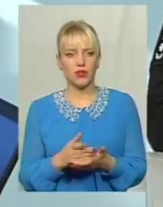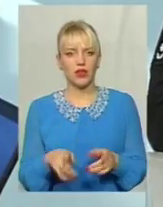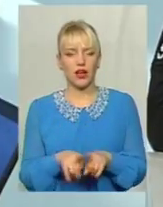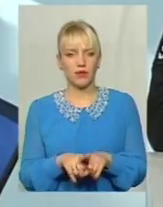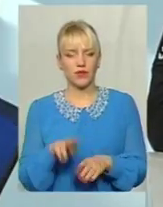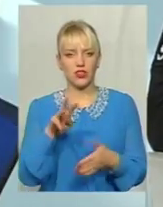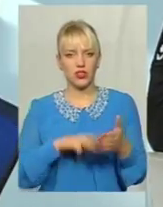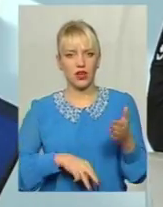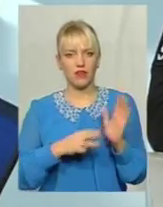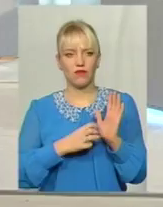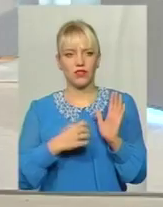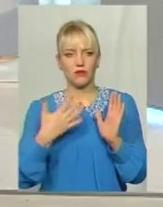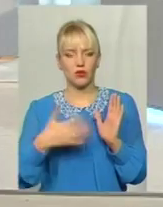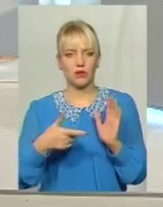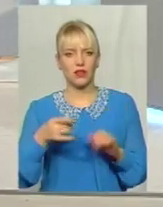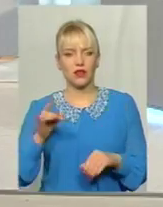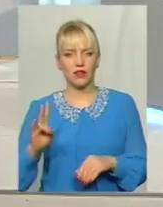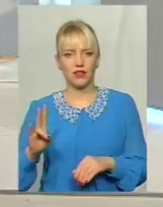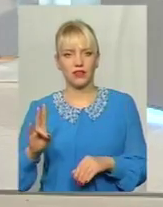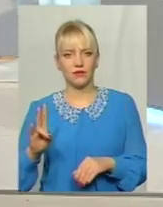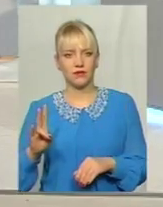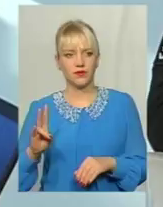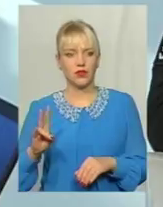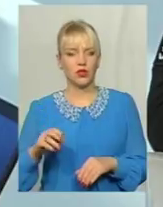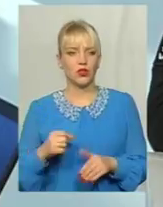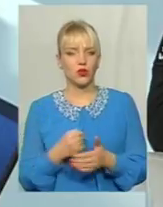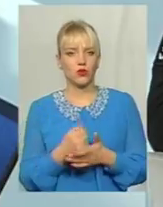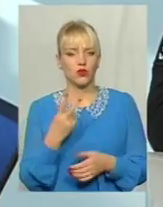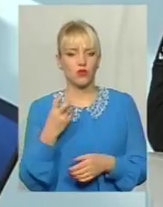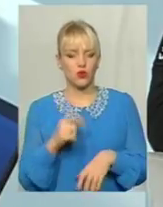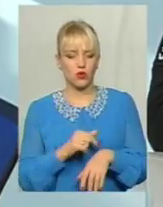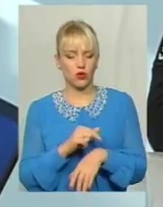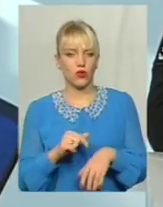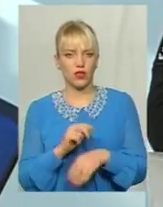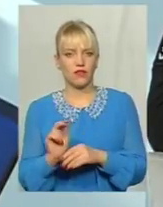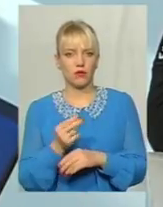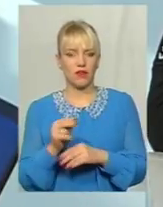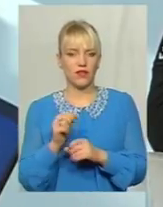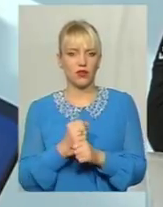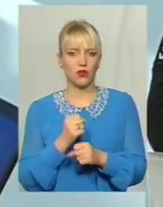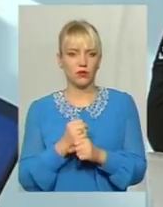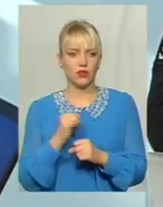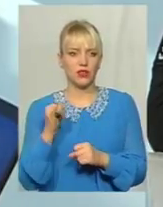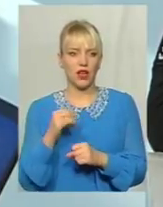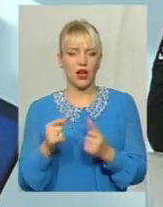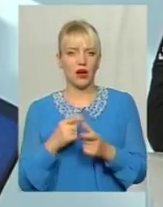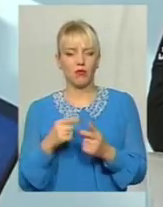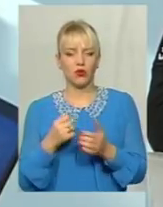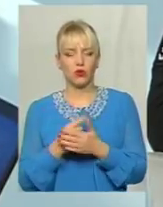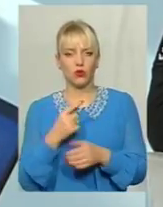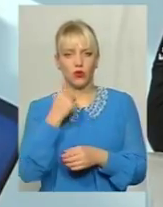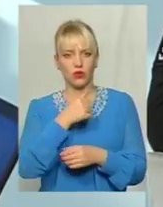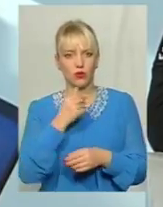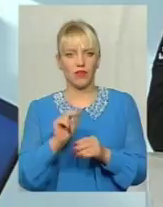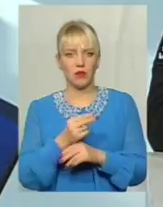штраф 850 гривень до 200 годин виправних робіт або до одного року